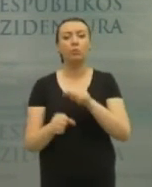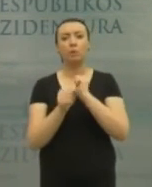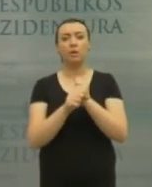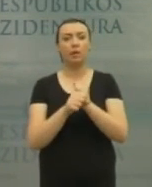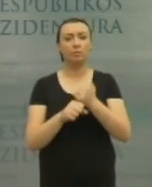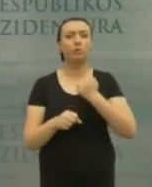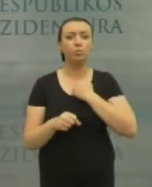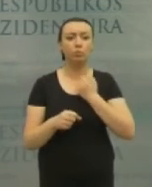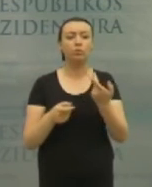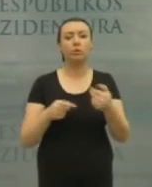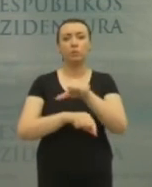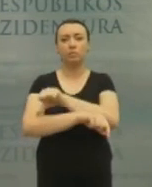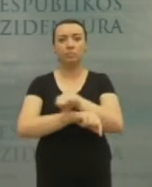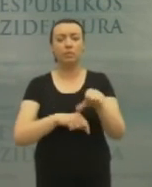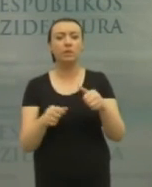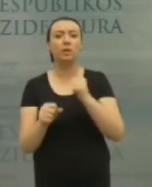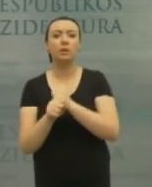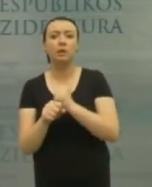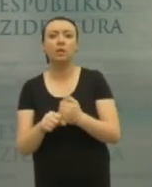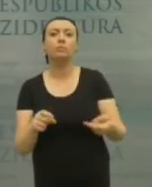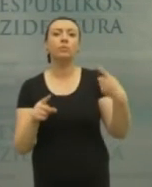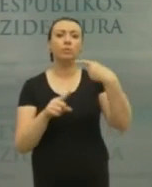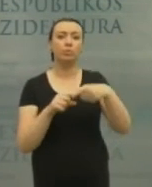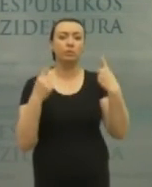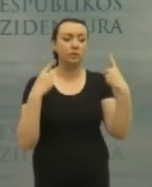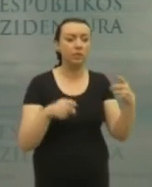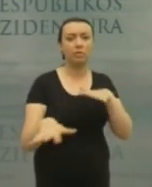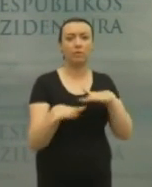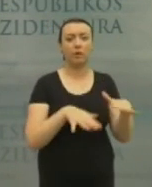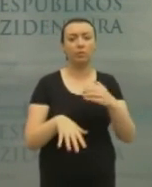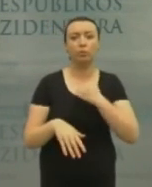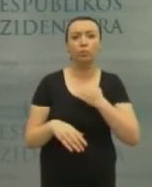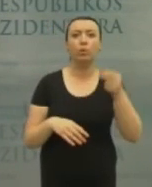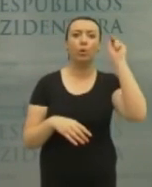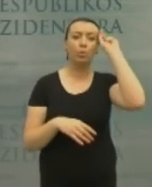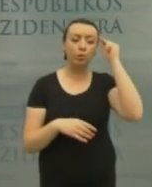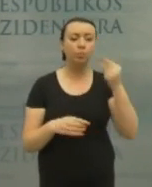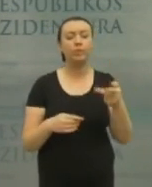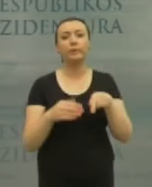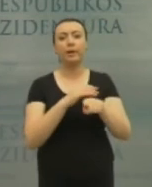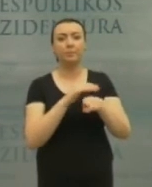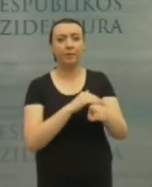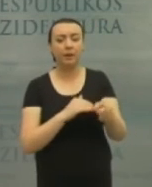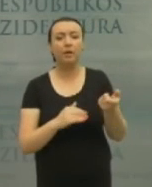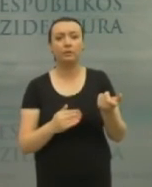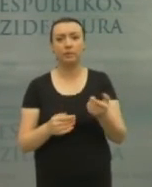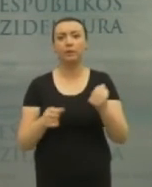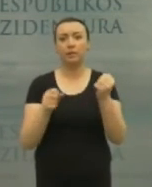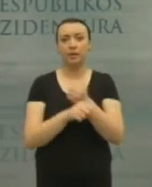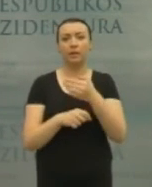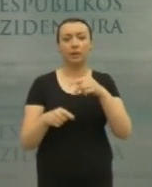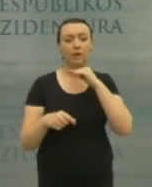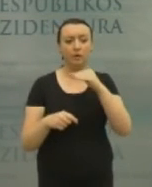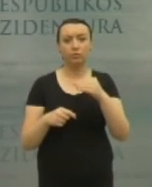nes turi dirbti pasienio užkarduose. Rūpintojais ten laikomų žmonių turėtų būti